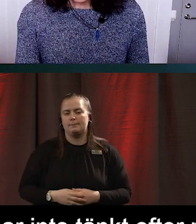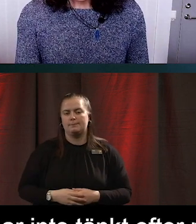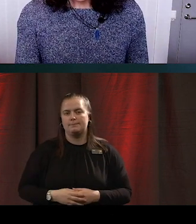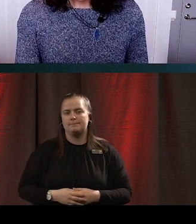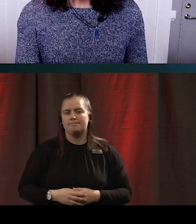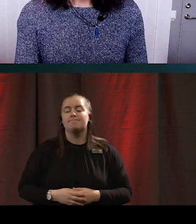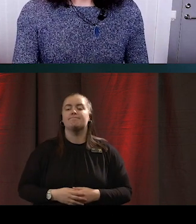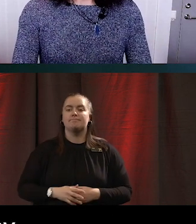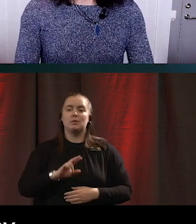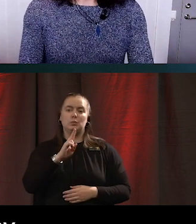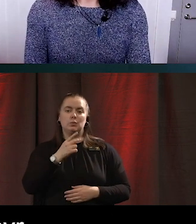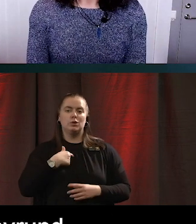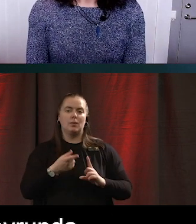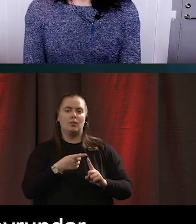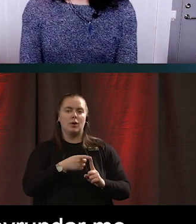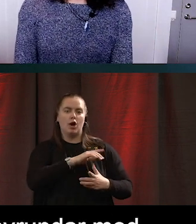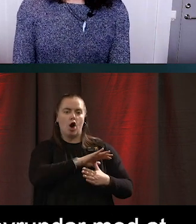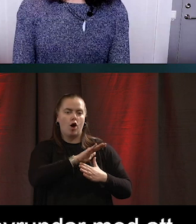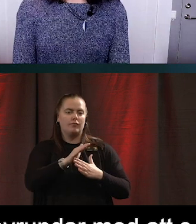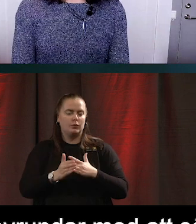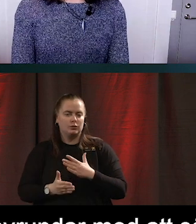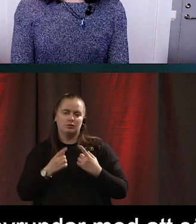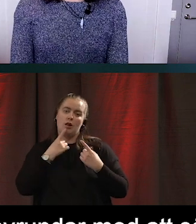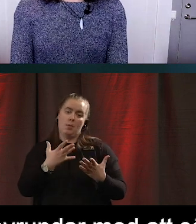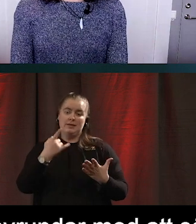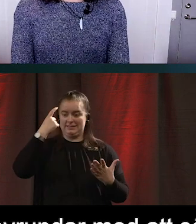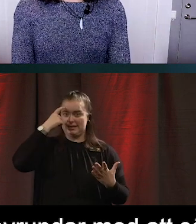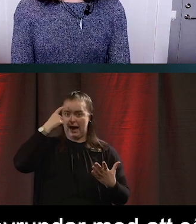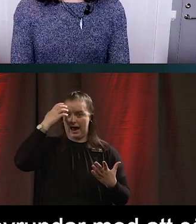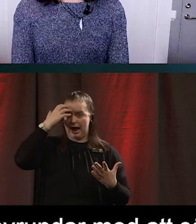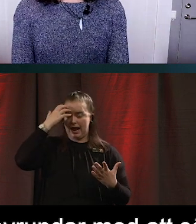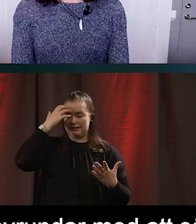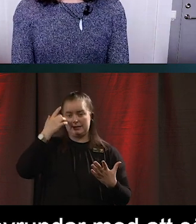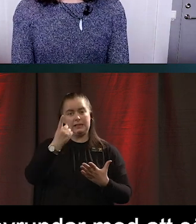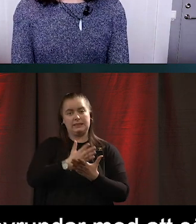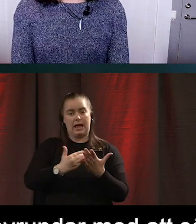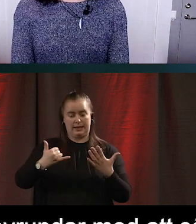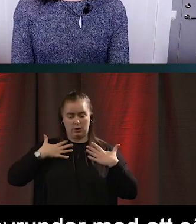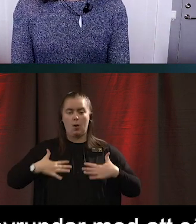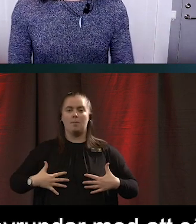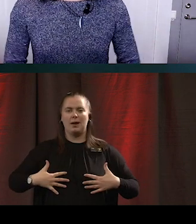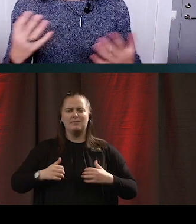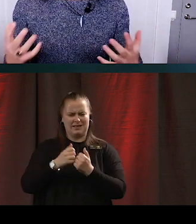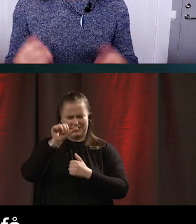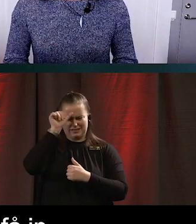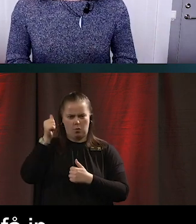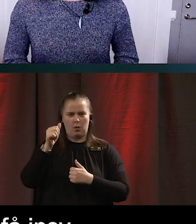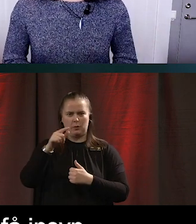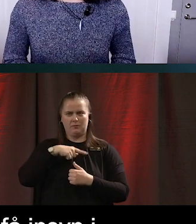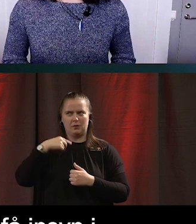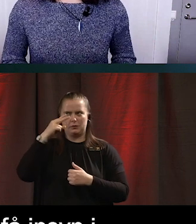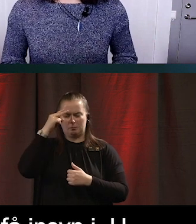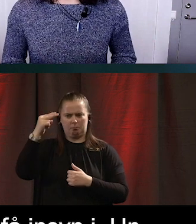Så jag ska avrunda där med att säga att hjärnan är en del av kroppen. Och hjärnan är svår att få insyn i så jag hoppas de här idéerna har